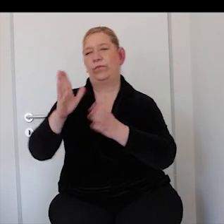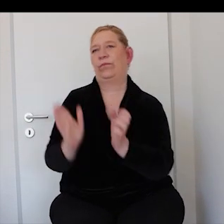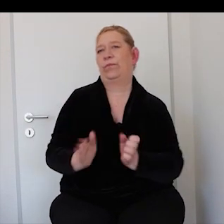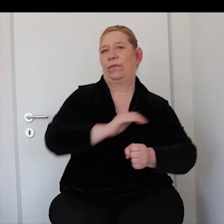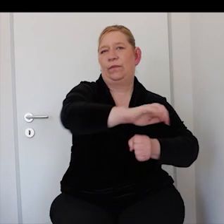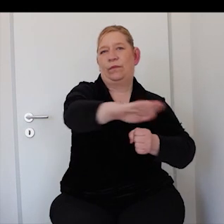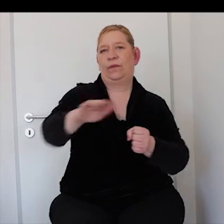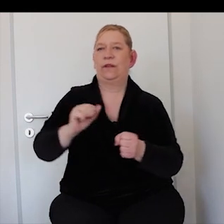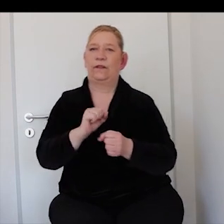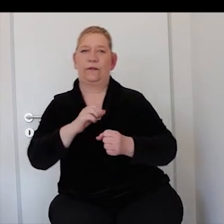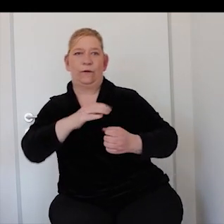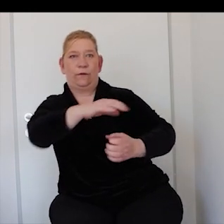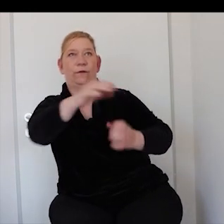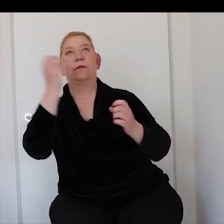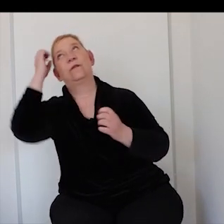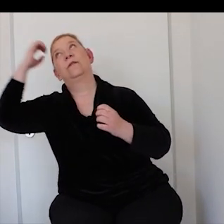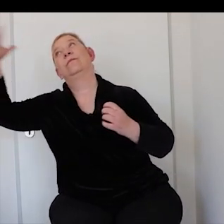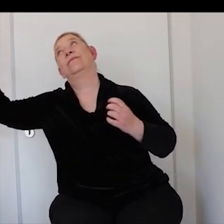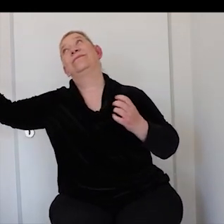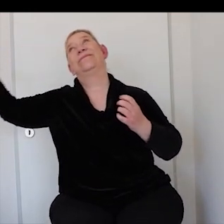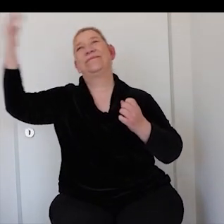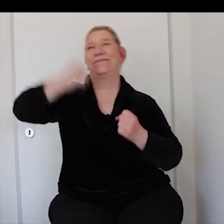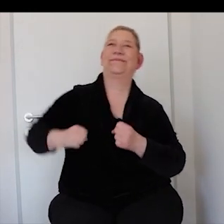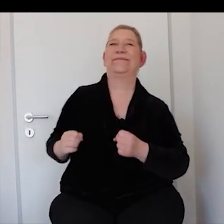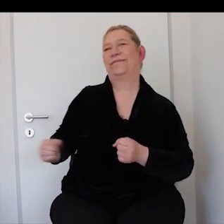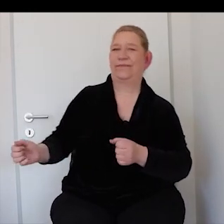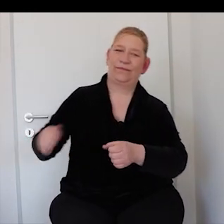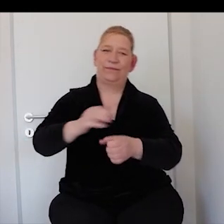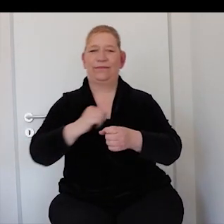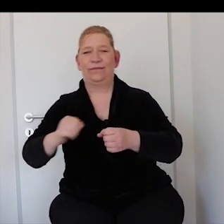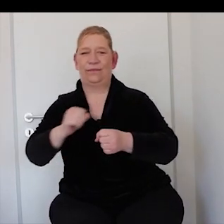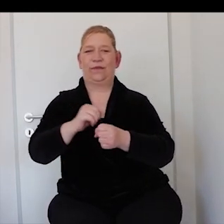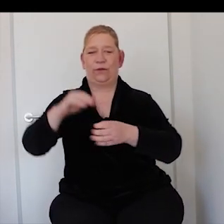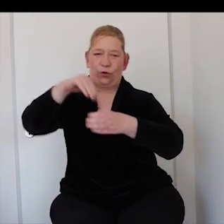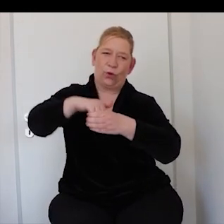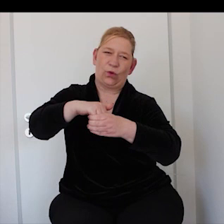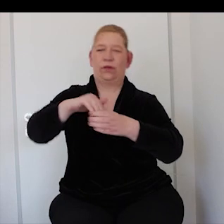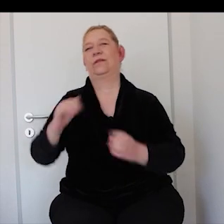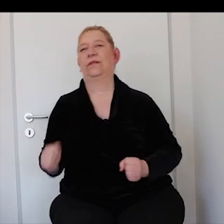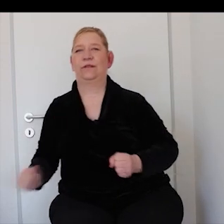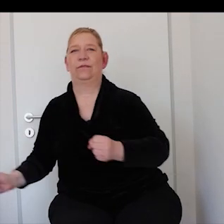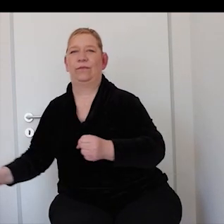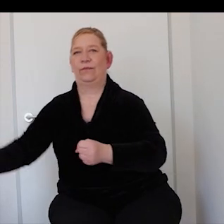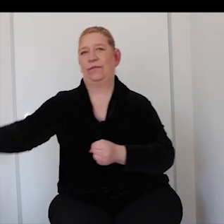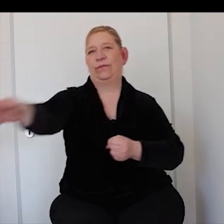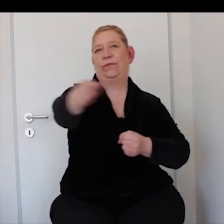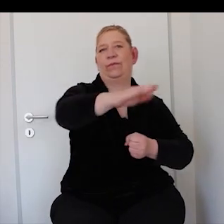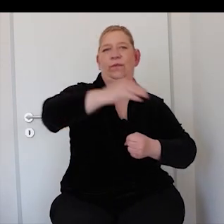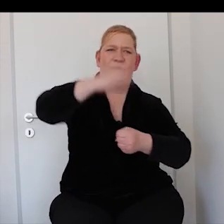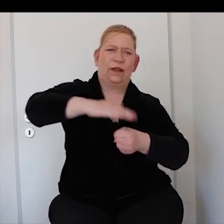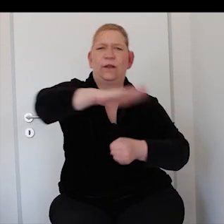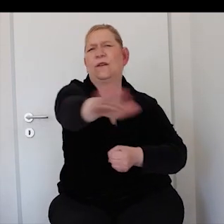Mensch braucht Aktion Teilt mit uns diese Vision Wir brauchen alle mehr Inklusion